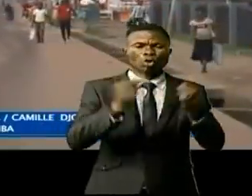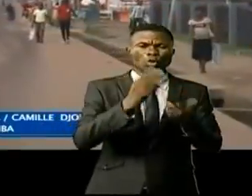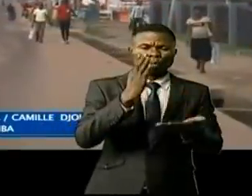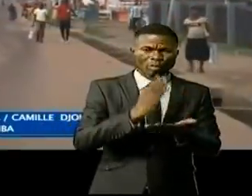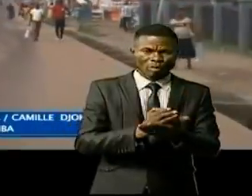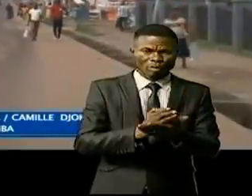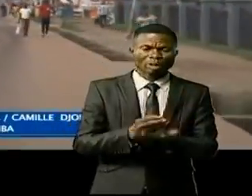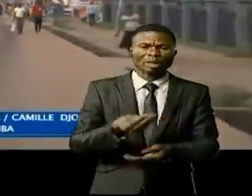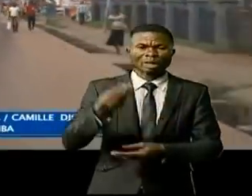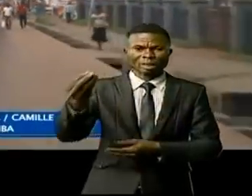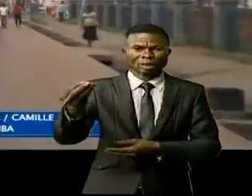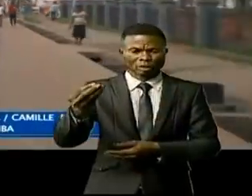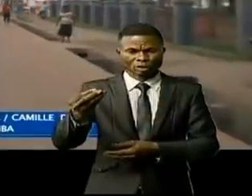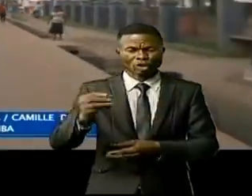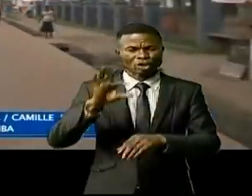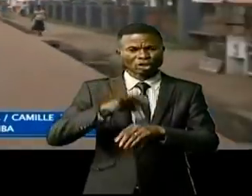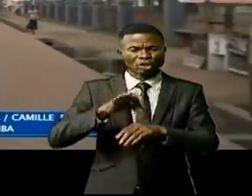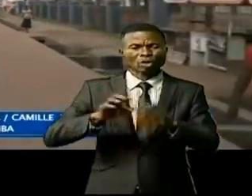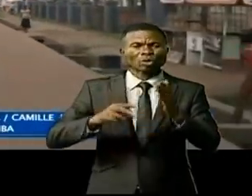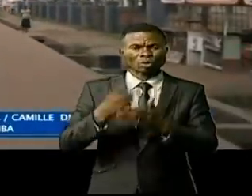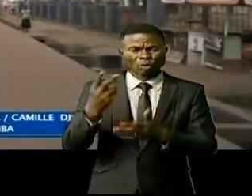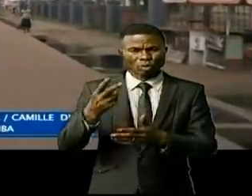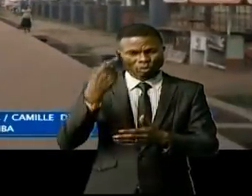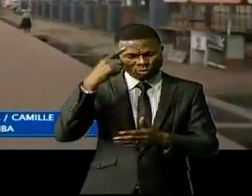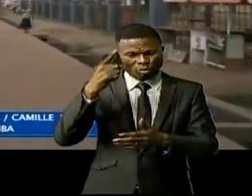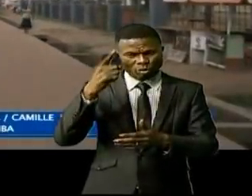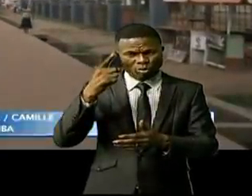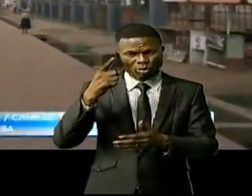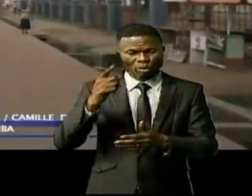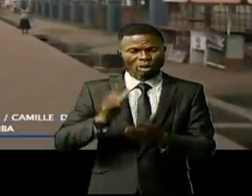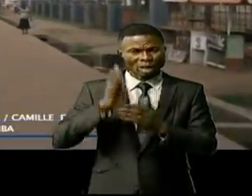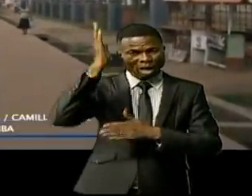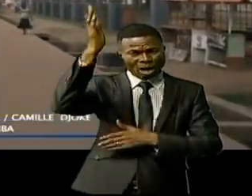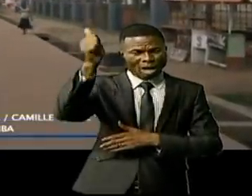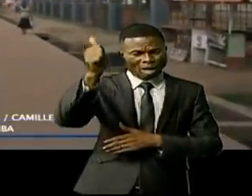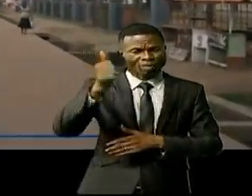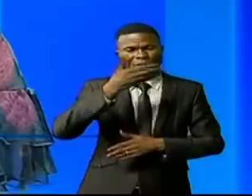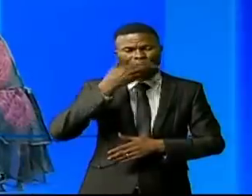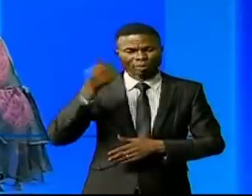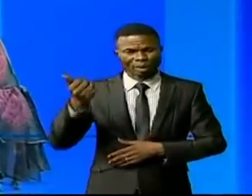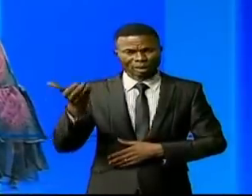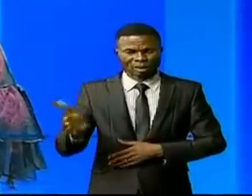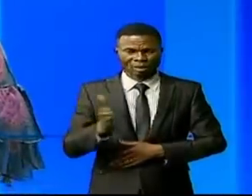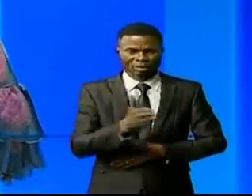de leur donner une seconde chance pour un avenir plus radieux.